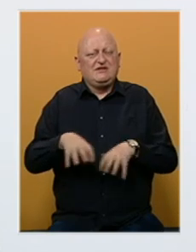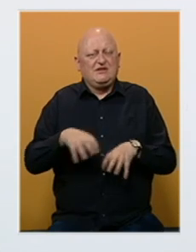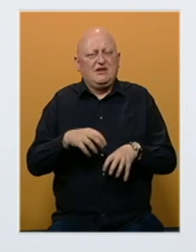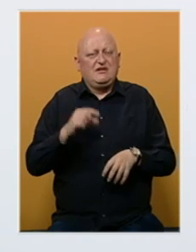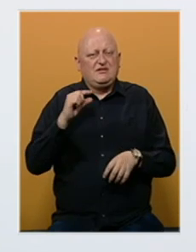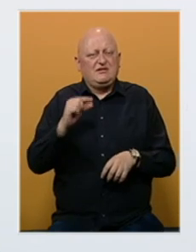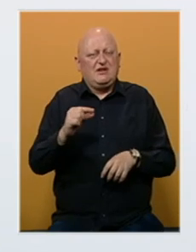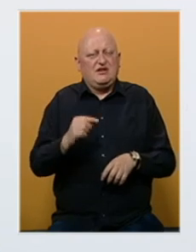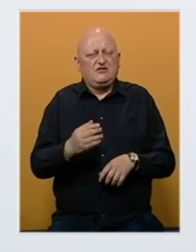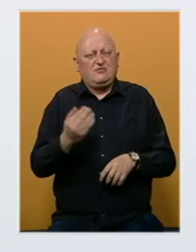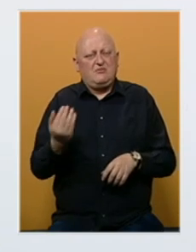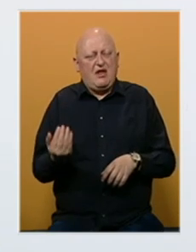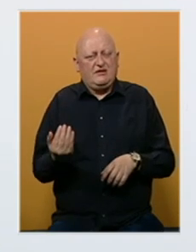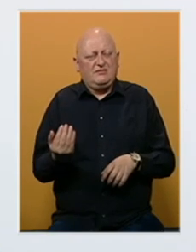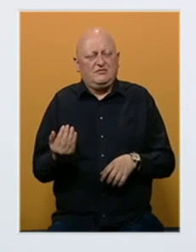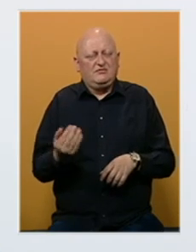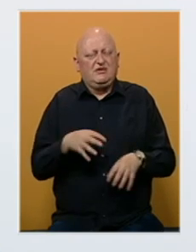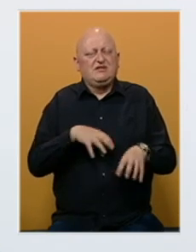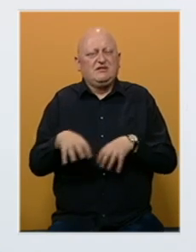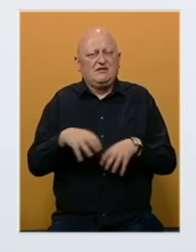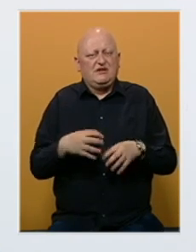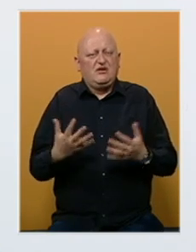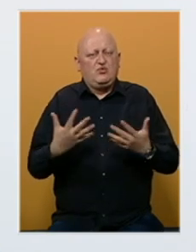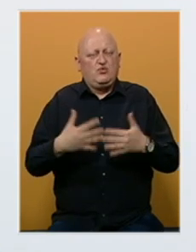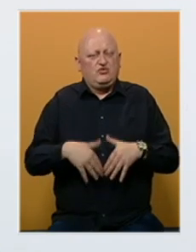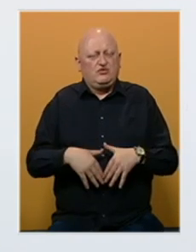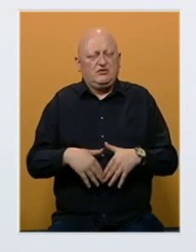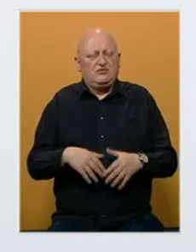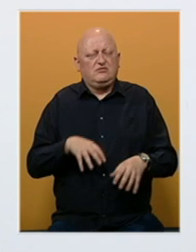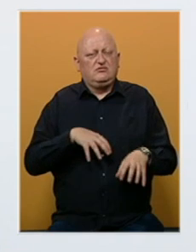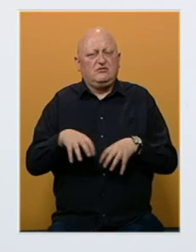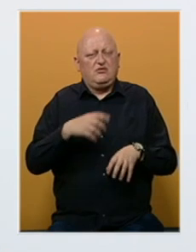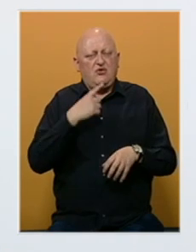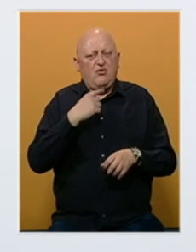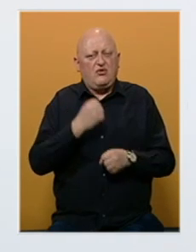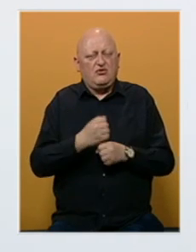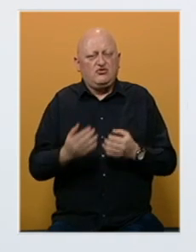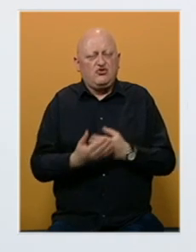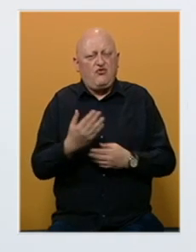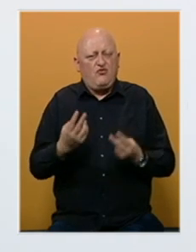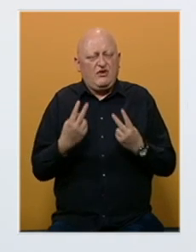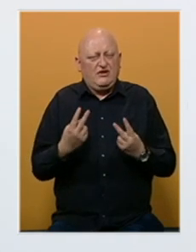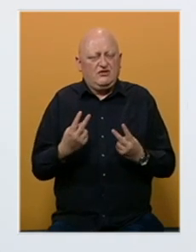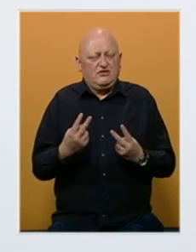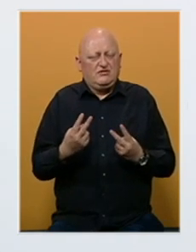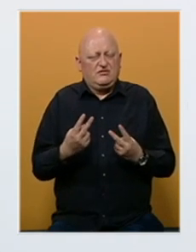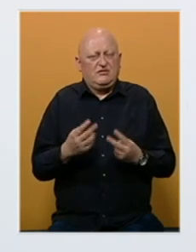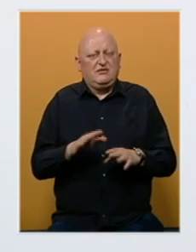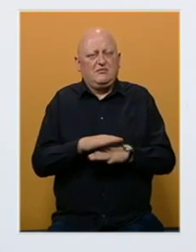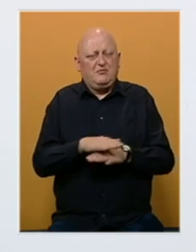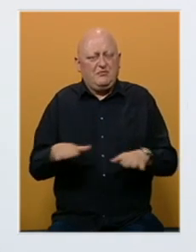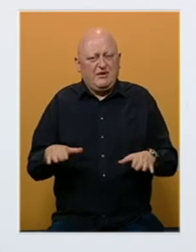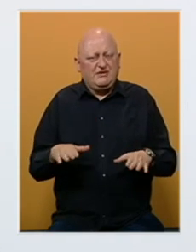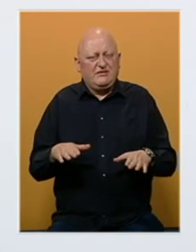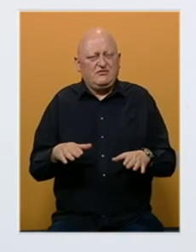sa najnižim primanjima, za radnike u industriji, za radnike koji stvaraju novu vrijednost i prestanite